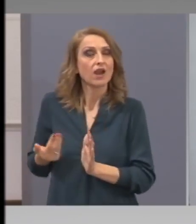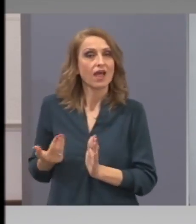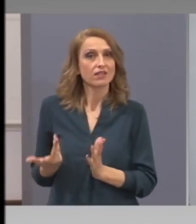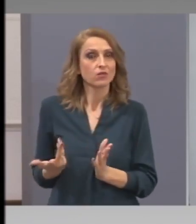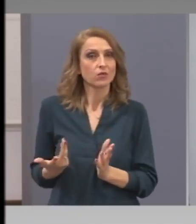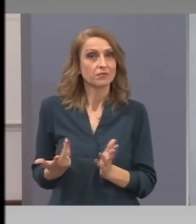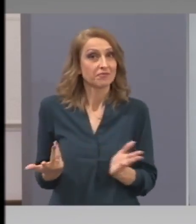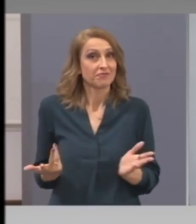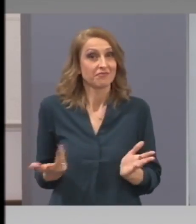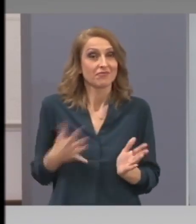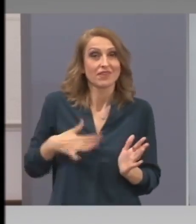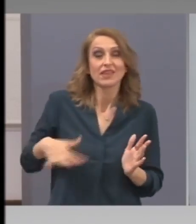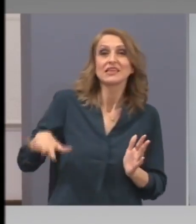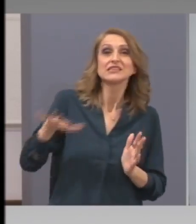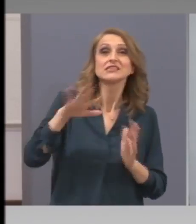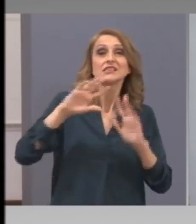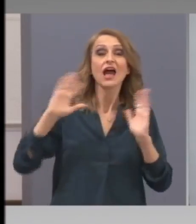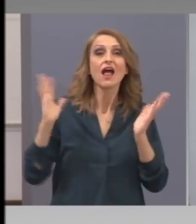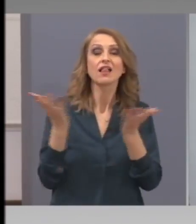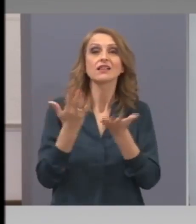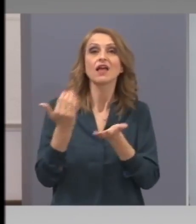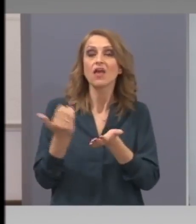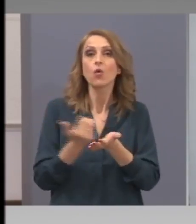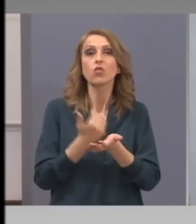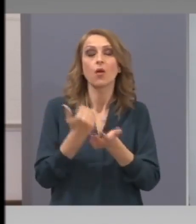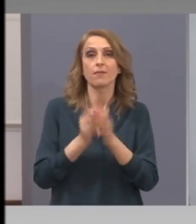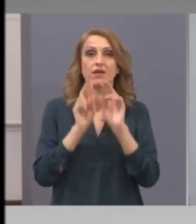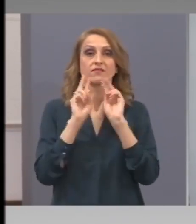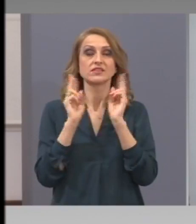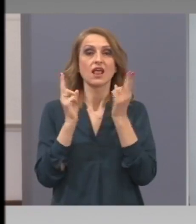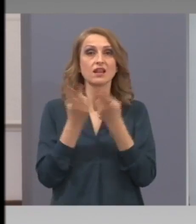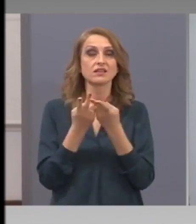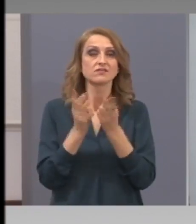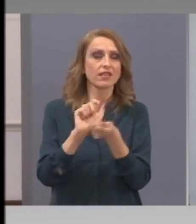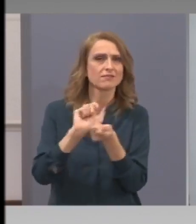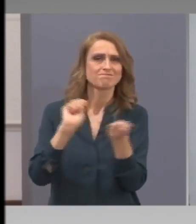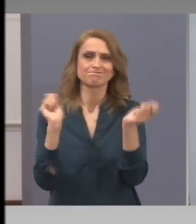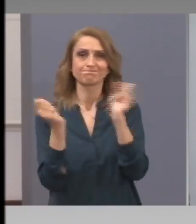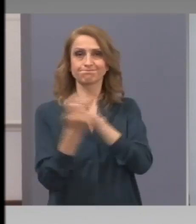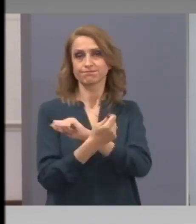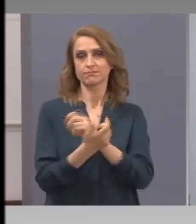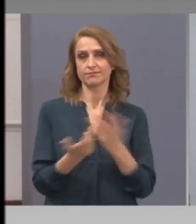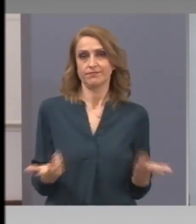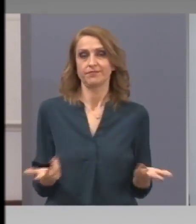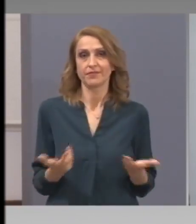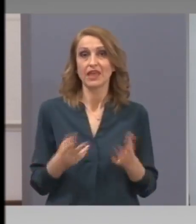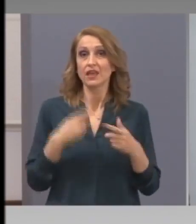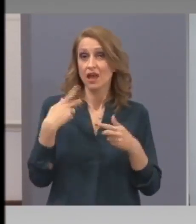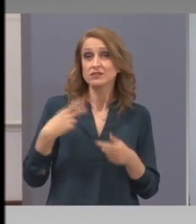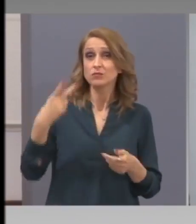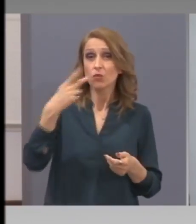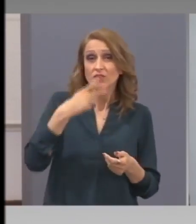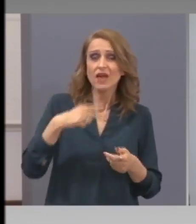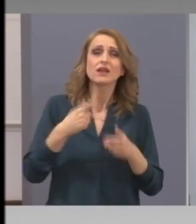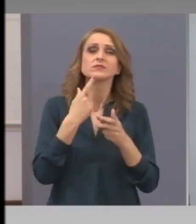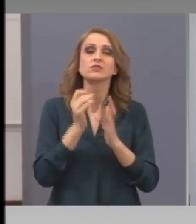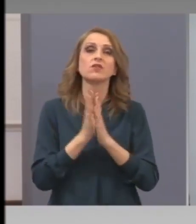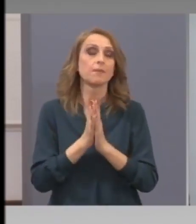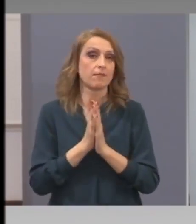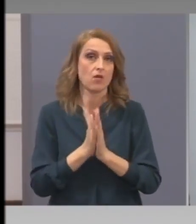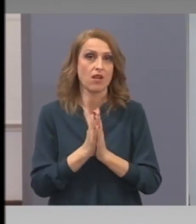Цялата економика на света се претрансформира в момент. Защото, повтарям, и затова моля